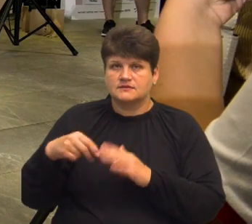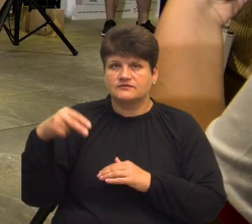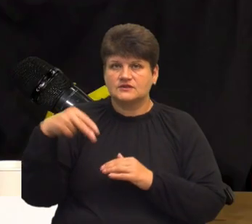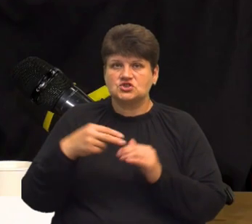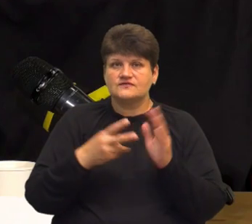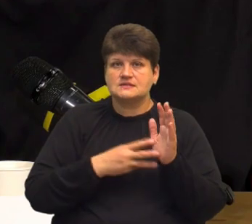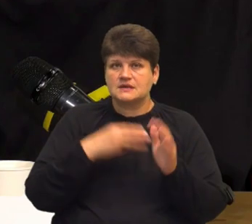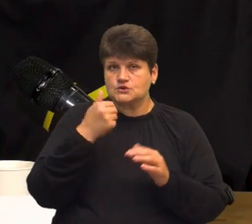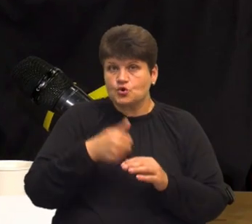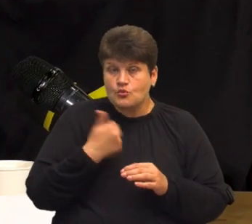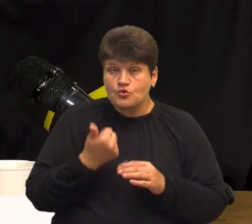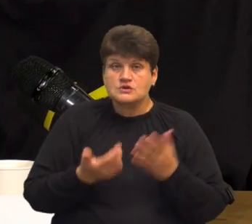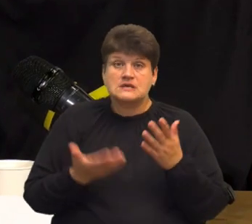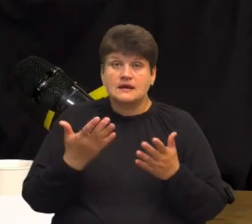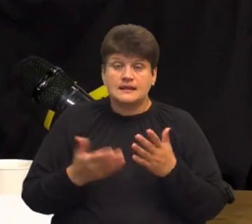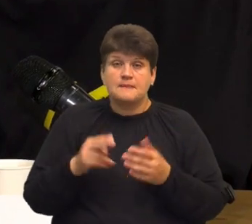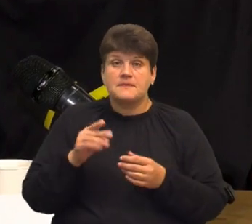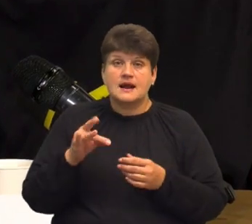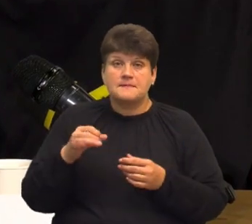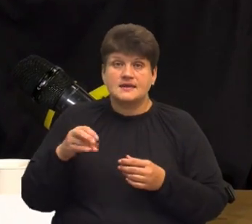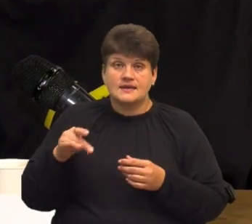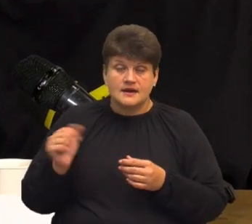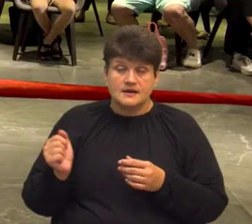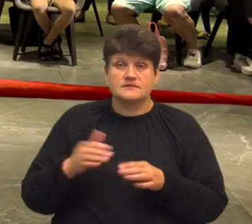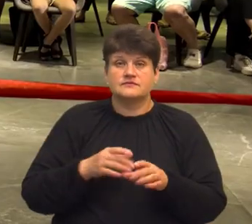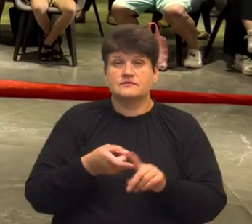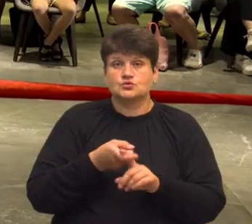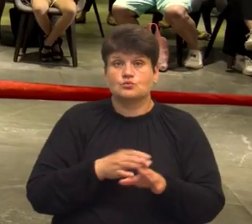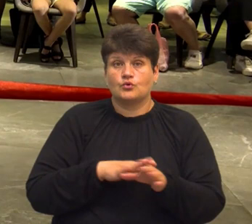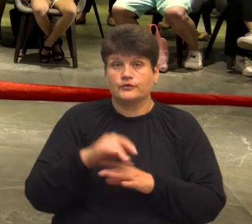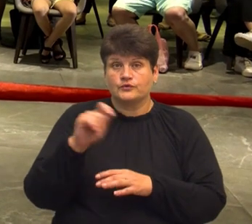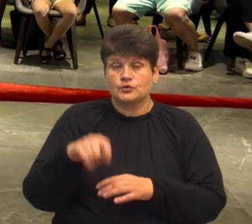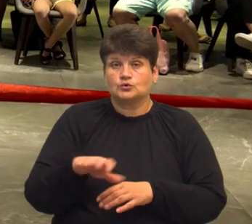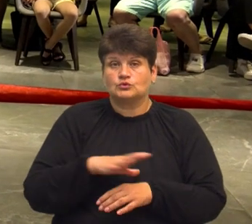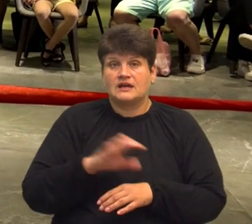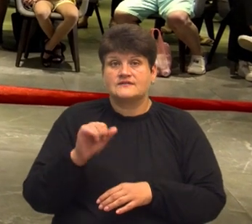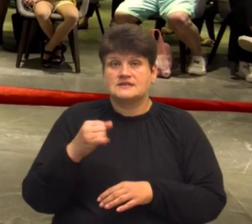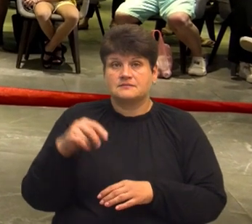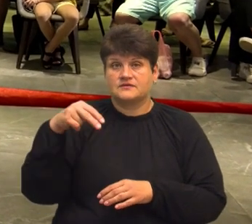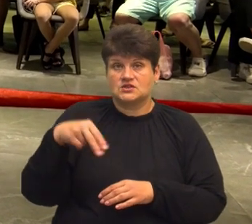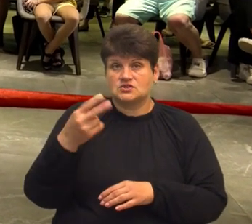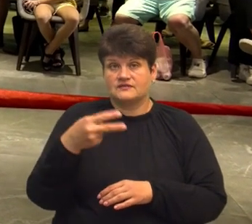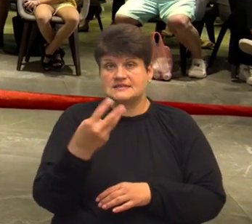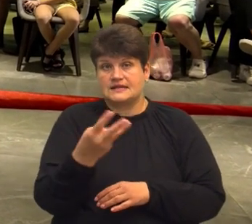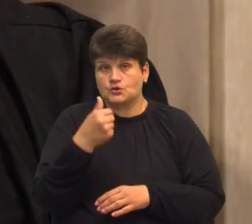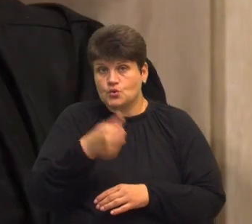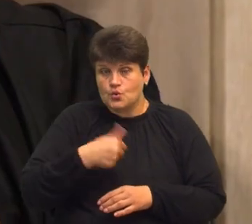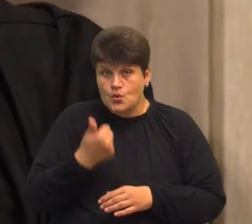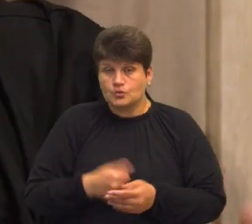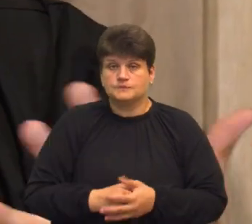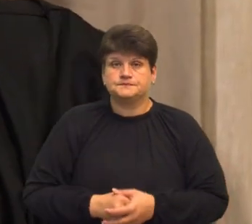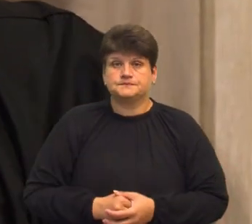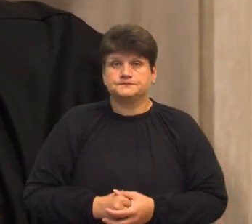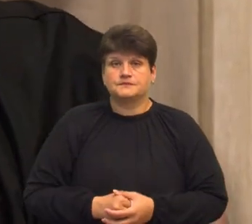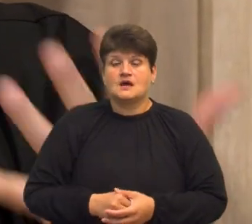році. Однак прем'єра через коронавірус і повномасштабну війну відбулася в серпні 2023. Олексій Гнатковський